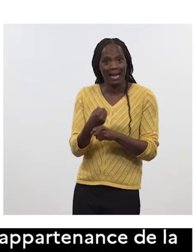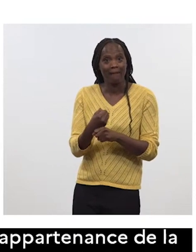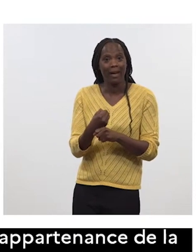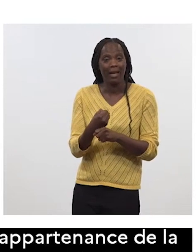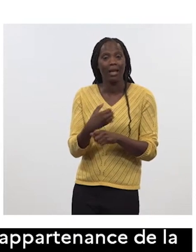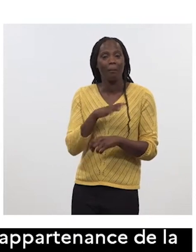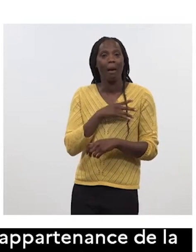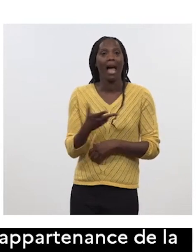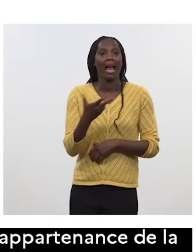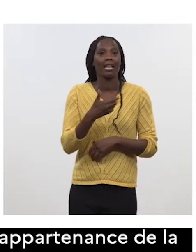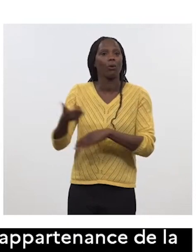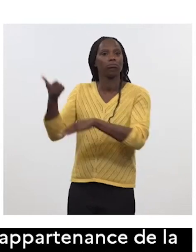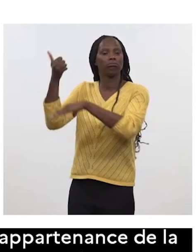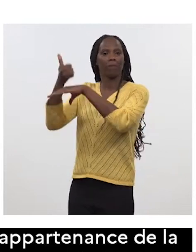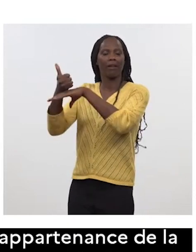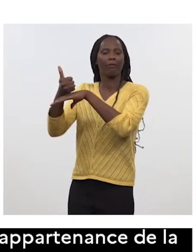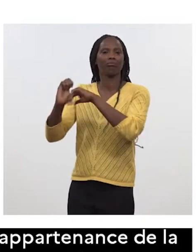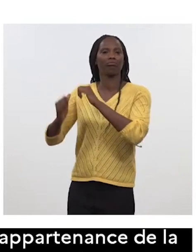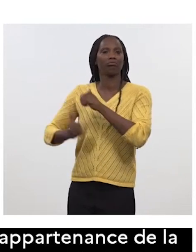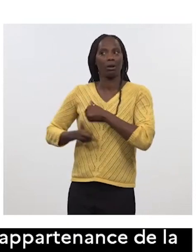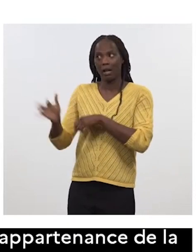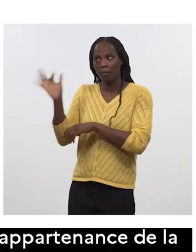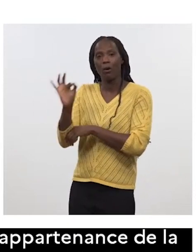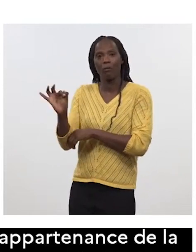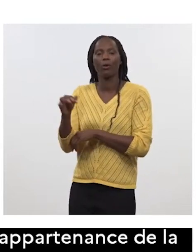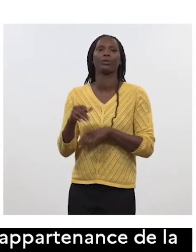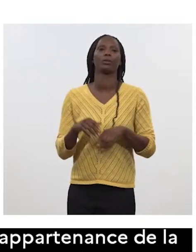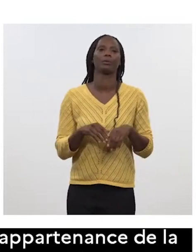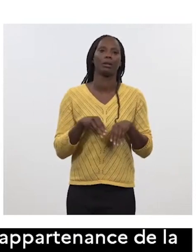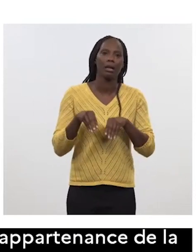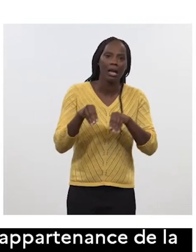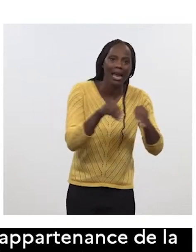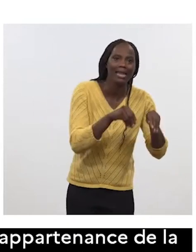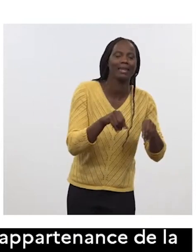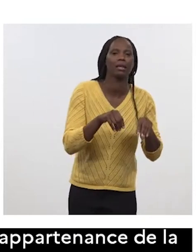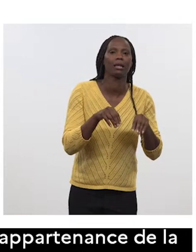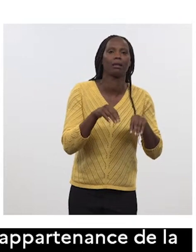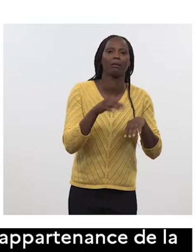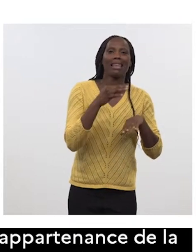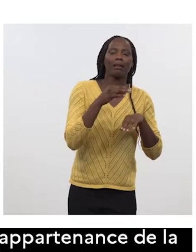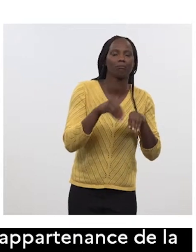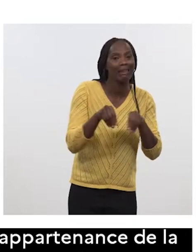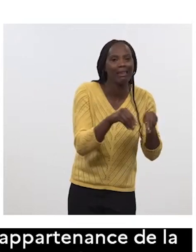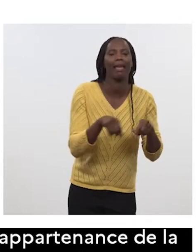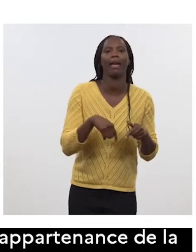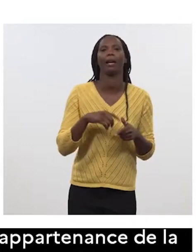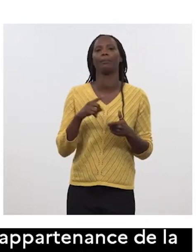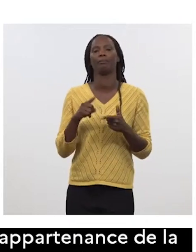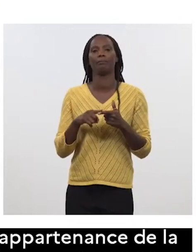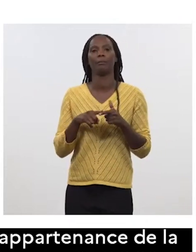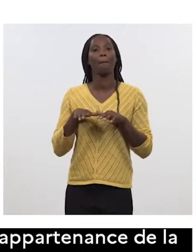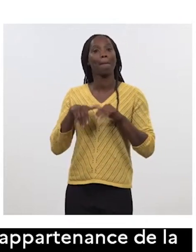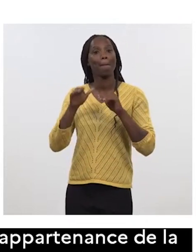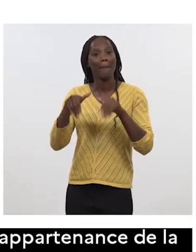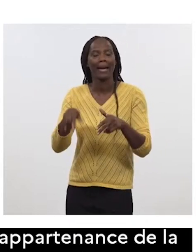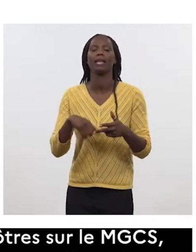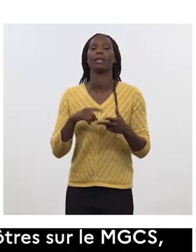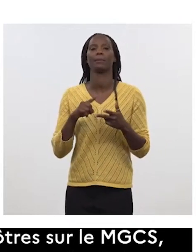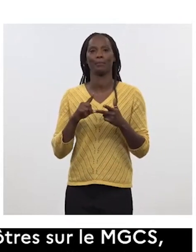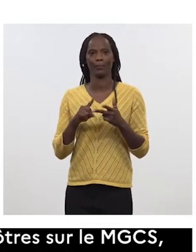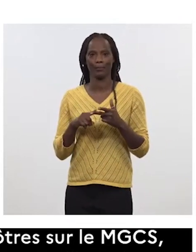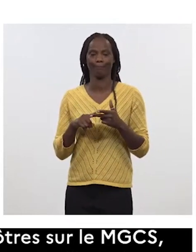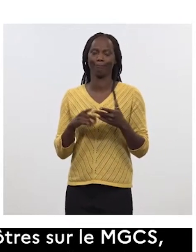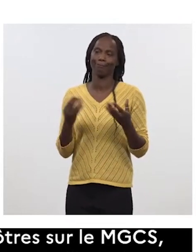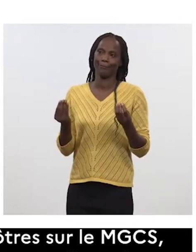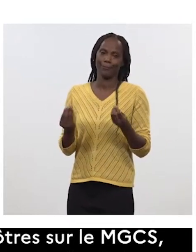-major d'armée en France parce que c'est vrai pour l'armée de terre. Pierre Vendier l'a fait comme chef d'état-major de la marine et Stéphane Mill qui a dû nous